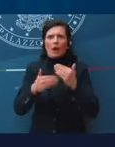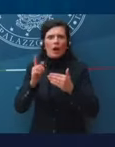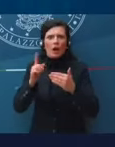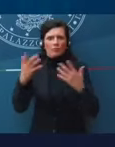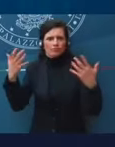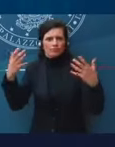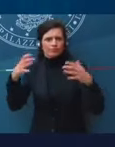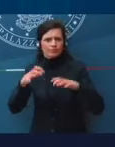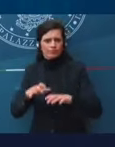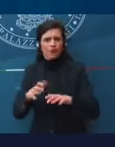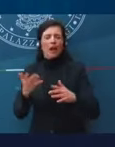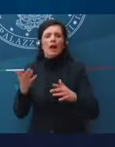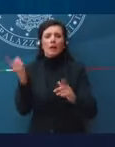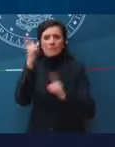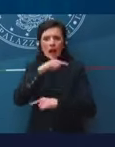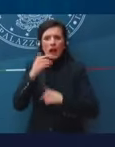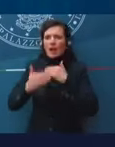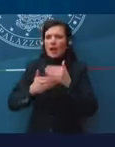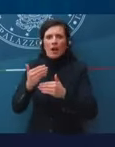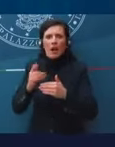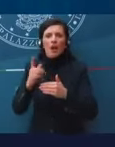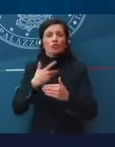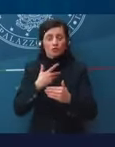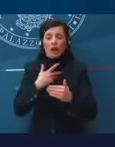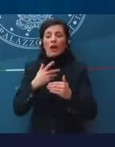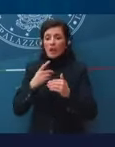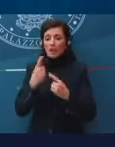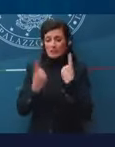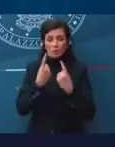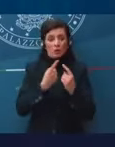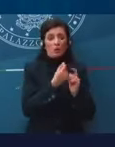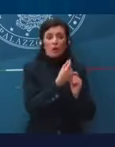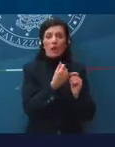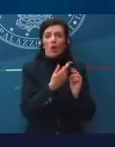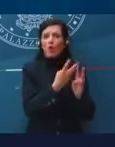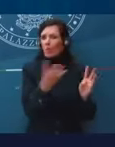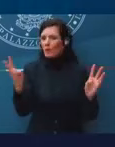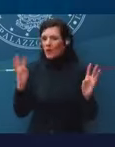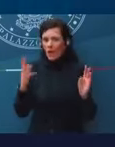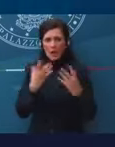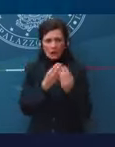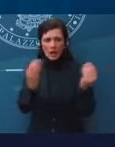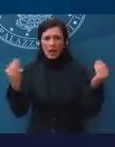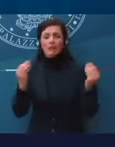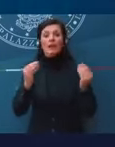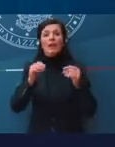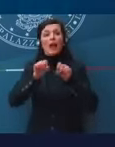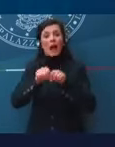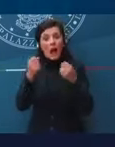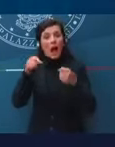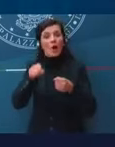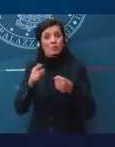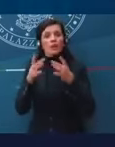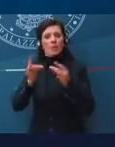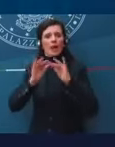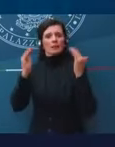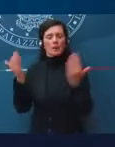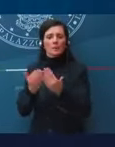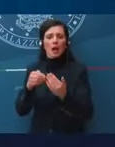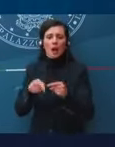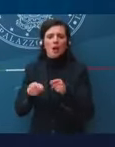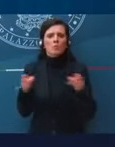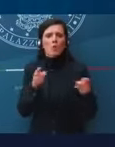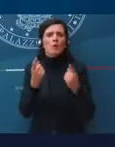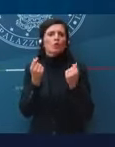circondata da altre economie che sono in recessione per colpa della pandemia, a causa della pandemia, non è questo il